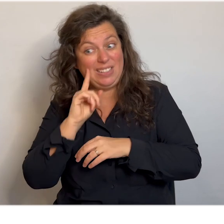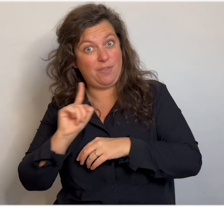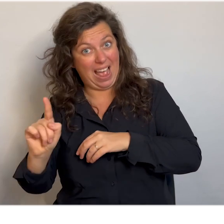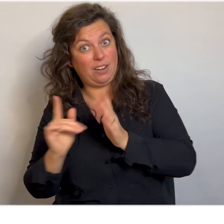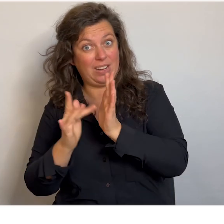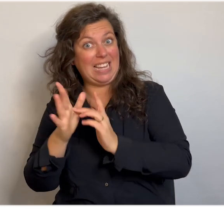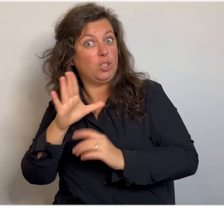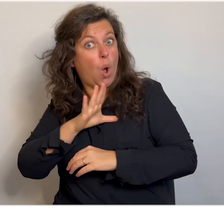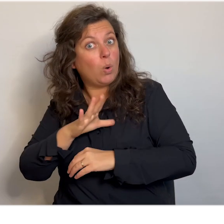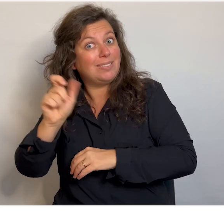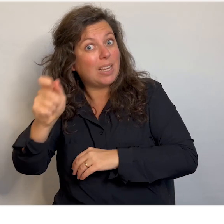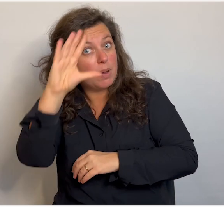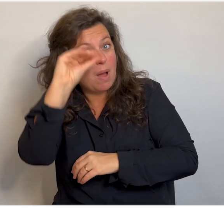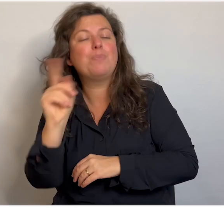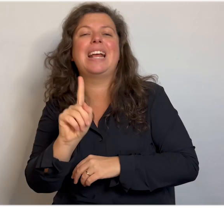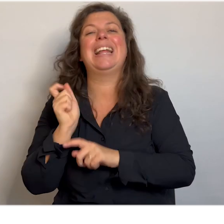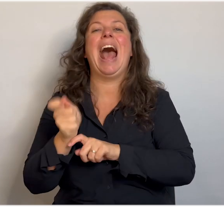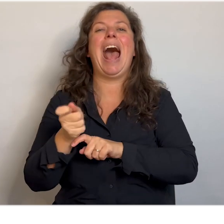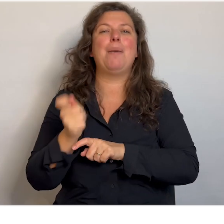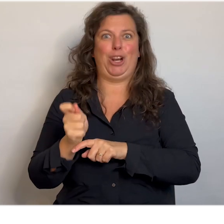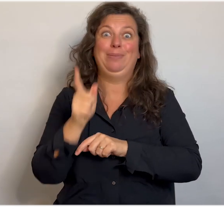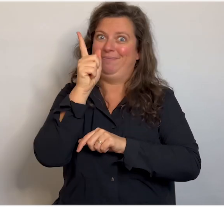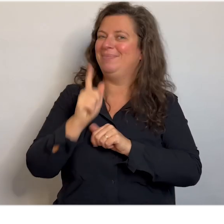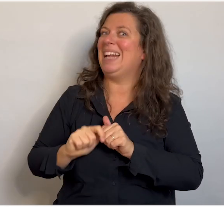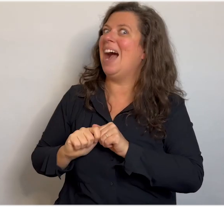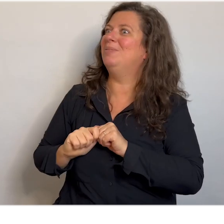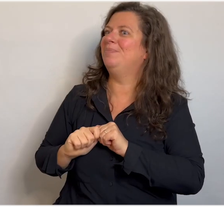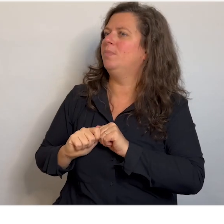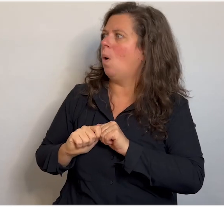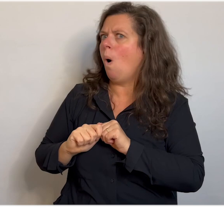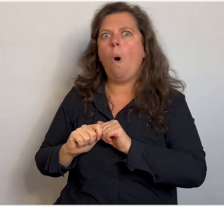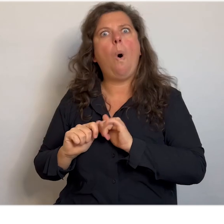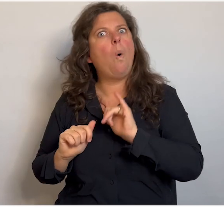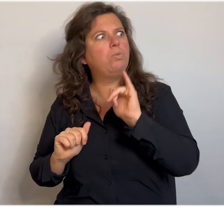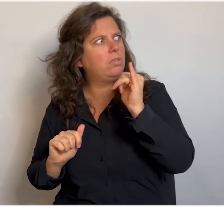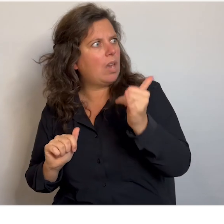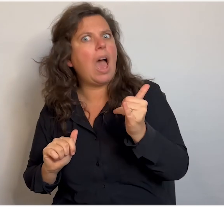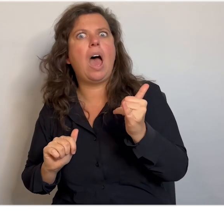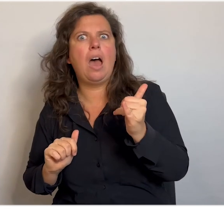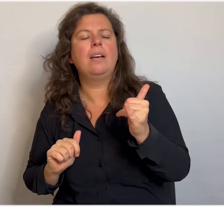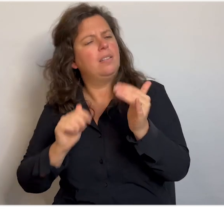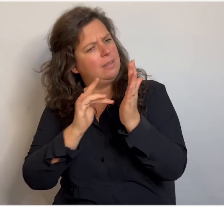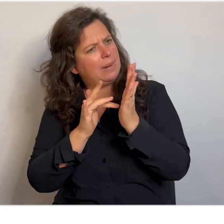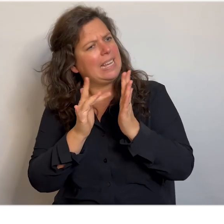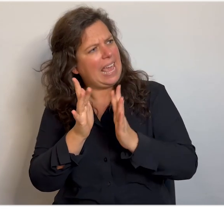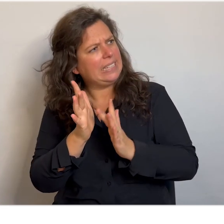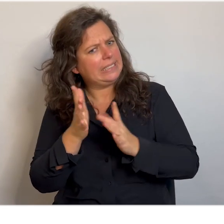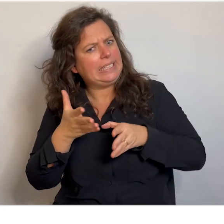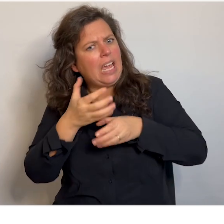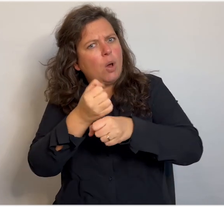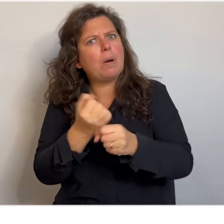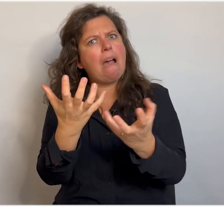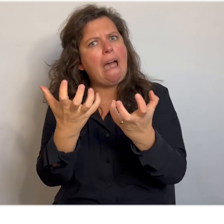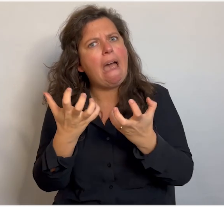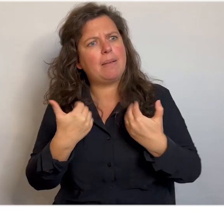dat werk ook. Dus dan moet er een kamer in. Deze. Oh ja. Die hoort erbij. Maar de Heerde Jezus, die hielp toch ook heel